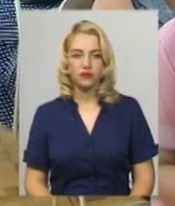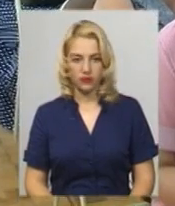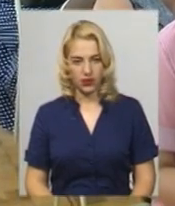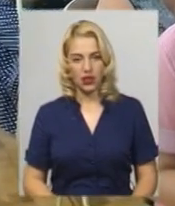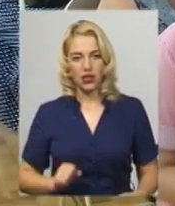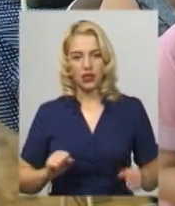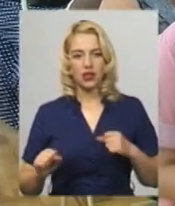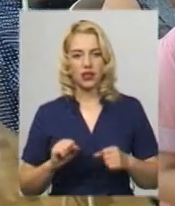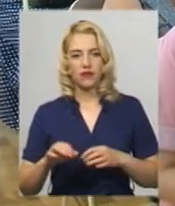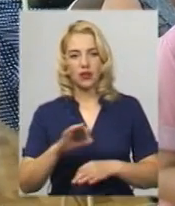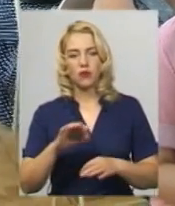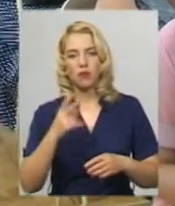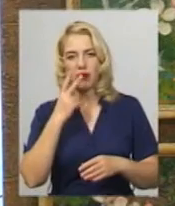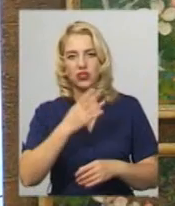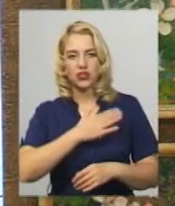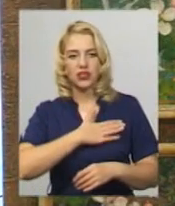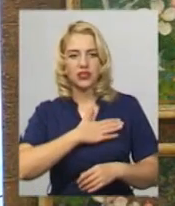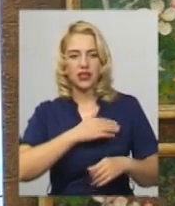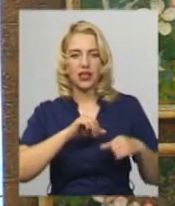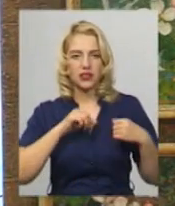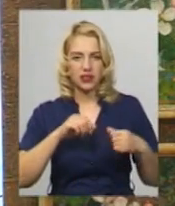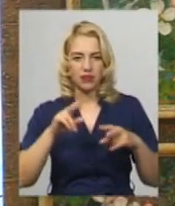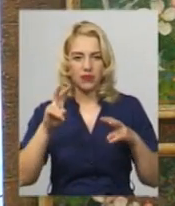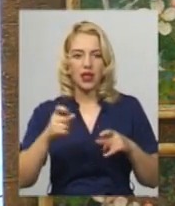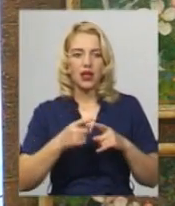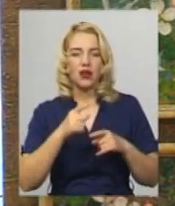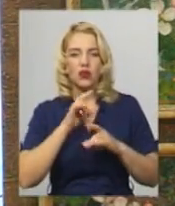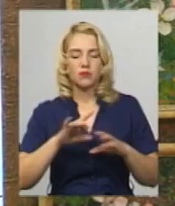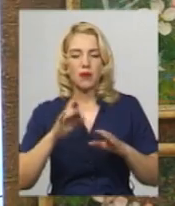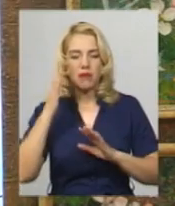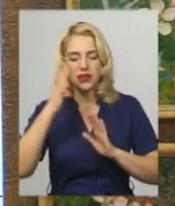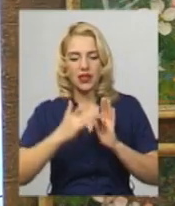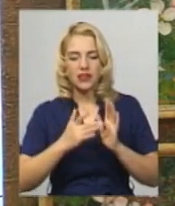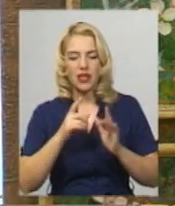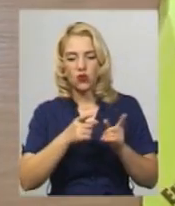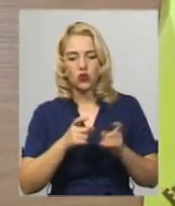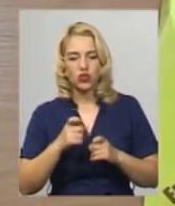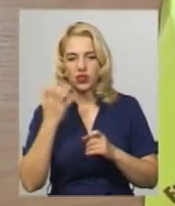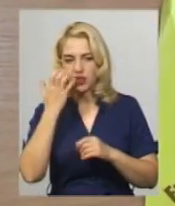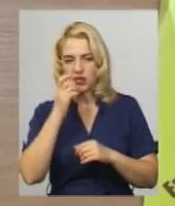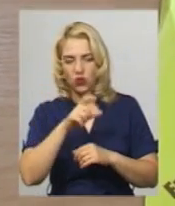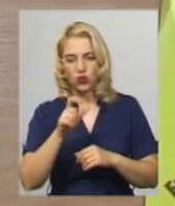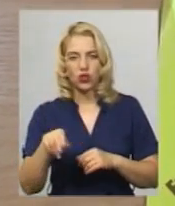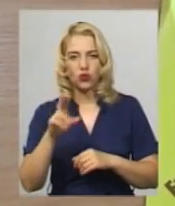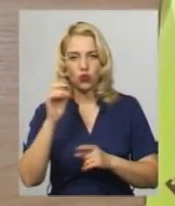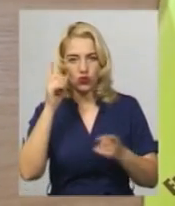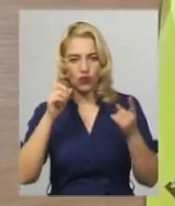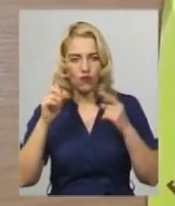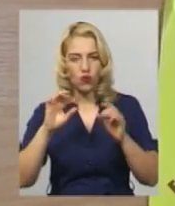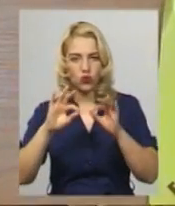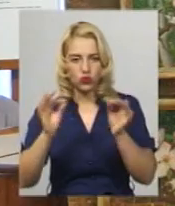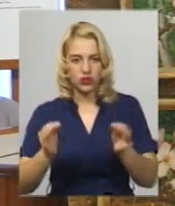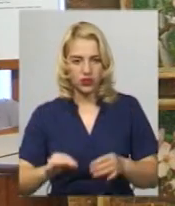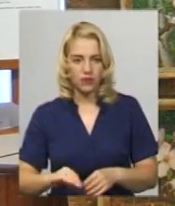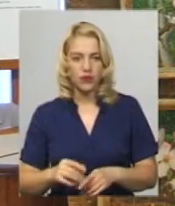Керівник проєкту «Бачити серцем» Валентина Позняк розповідає, мета – залучення незречих людей до візуальних творчих акцій в музеях, мистецьких школах